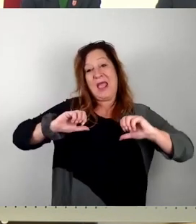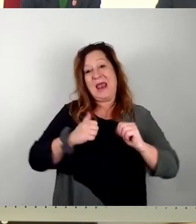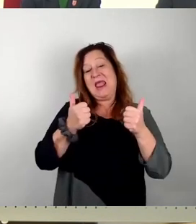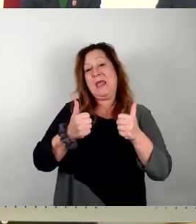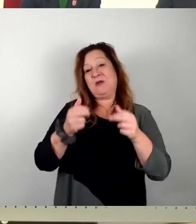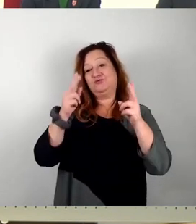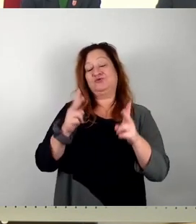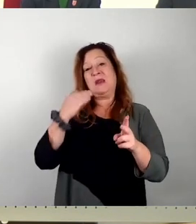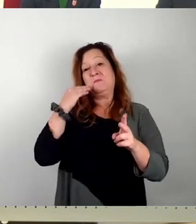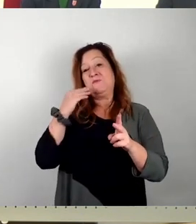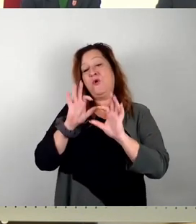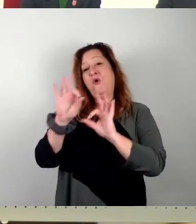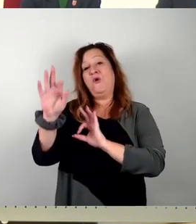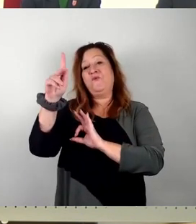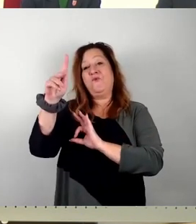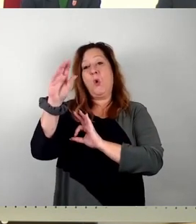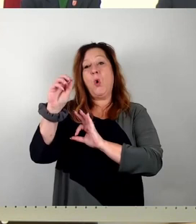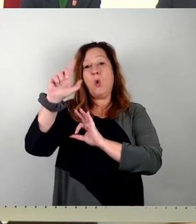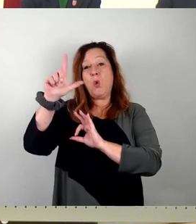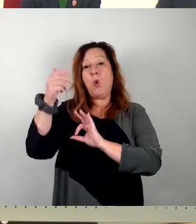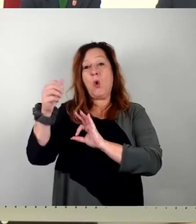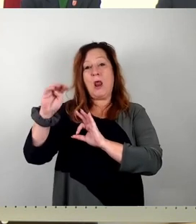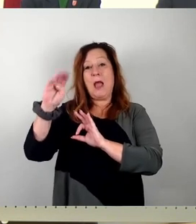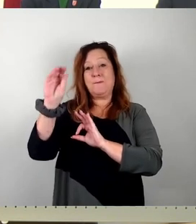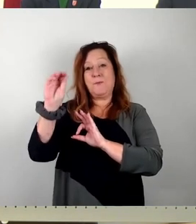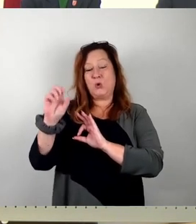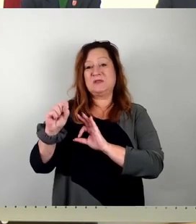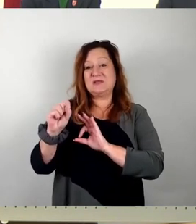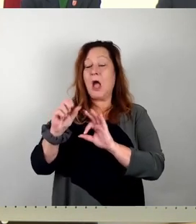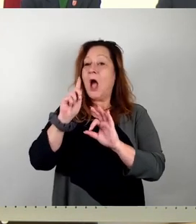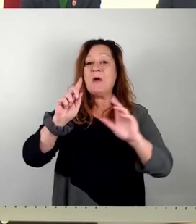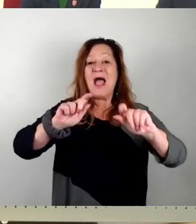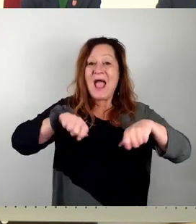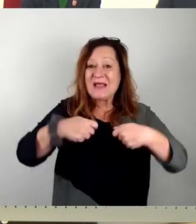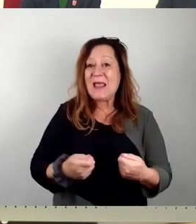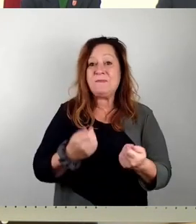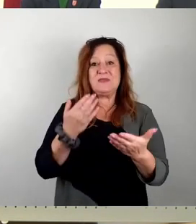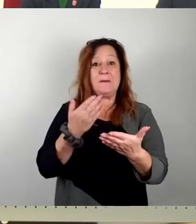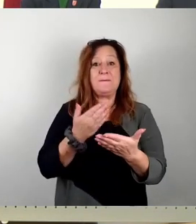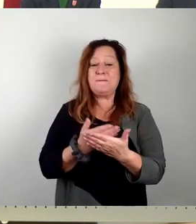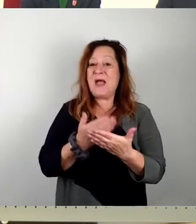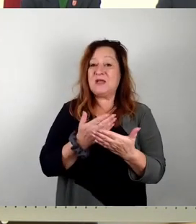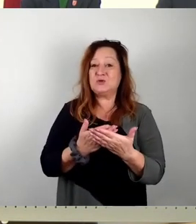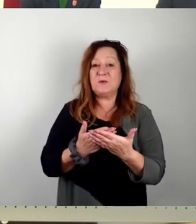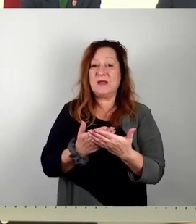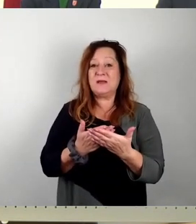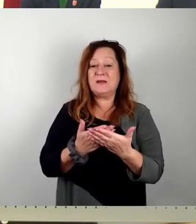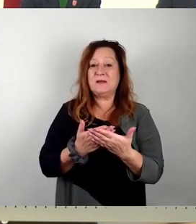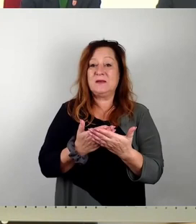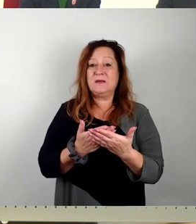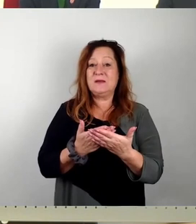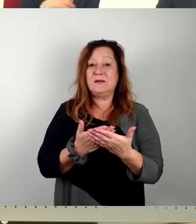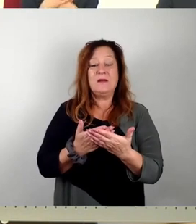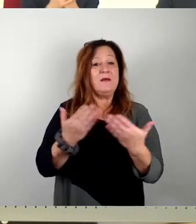Und als Ergebnis arbeiten wir daran, Dinge wie auf schwinglichen Raum, öffentlichen